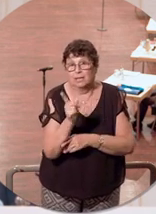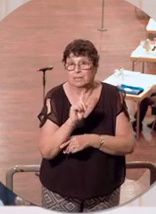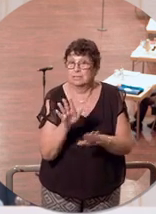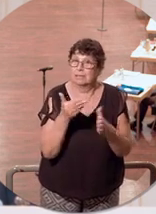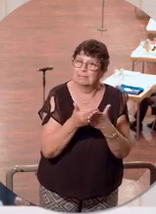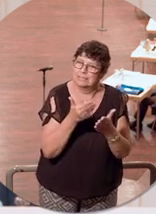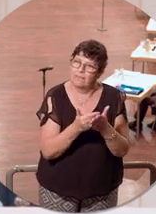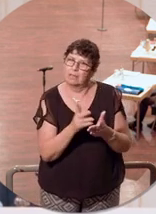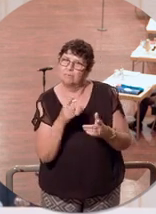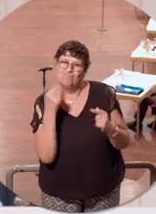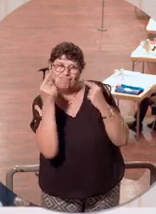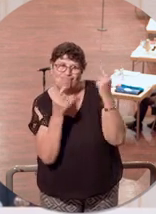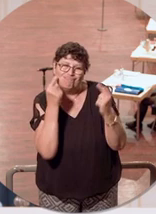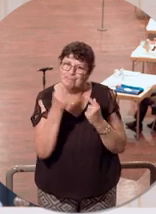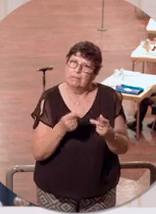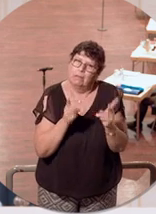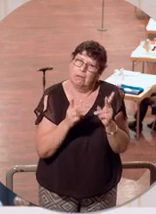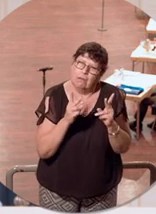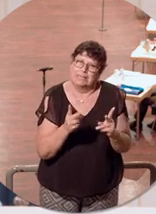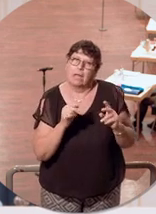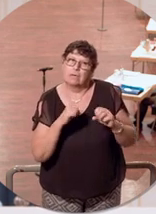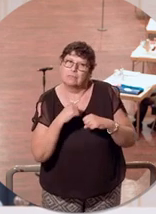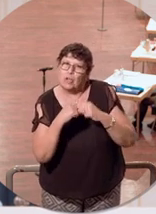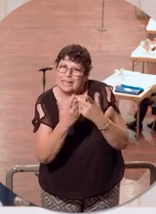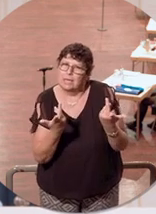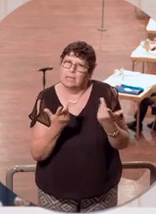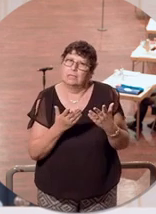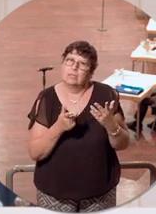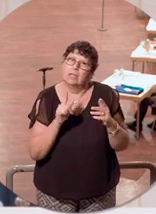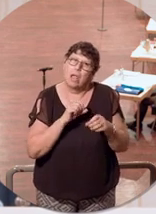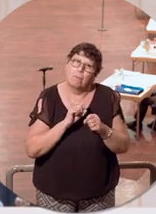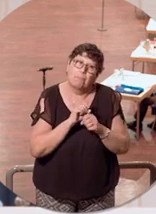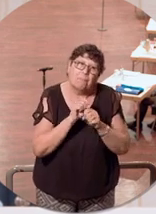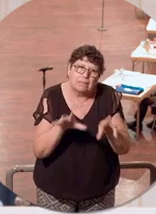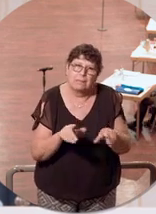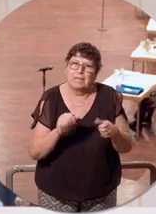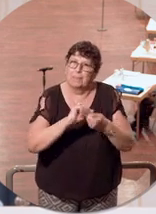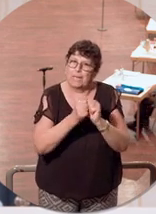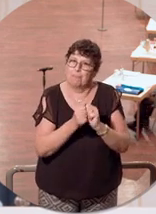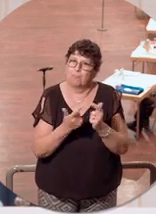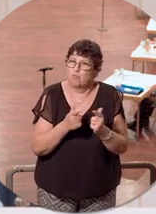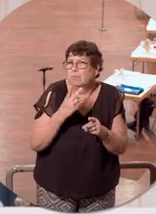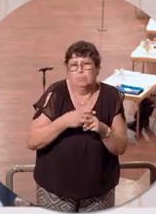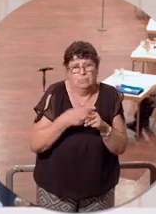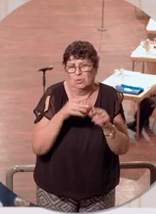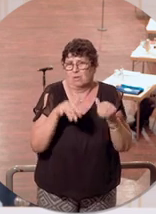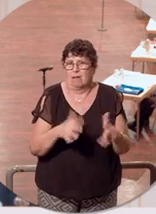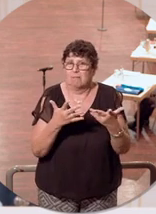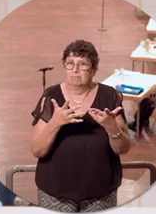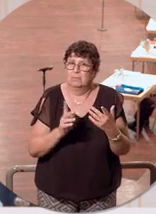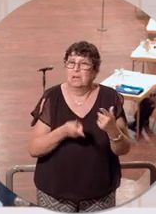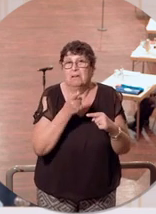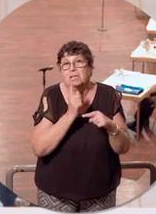die Frage nach der richtigen Strategie in der Pandemiebekämpfung überhaupt gar nicht erübrigt. Und wenn man sich mal anschaut, dass